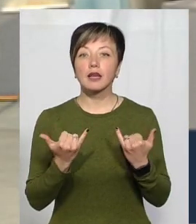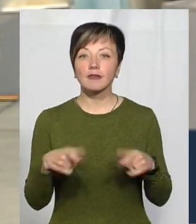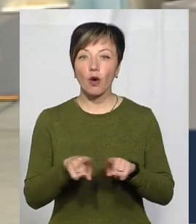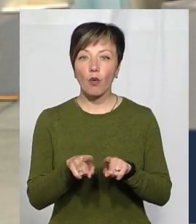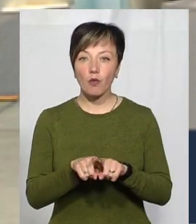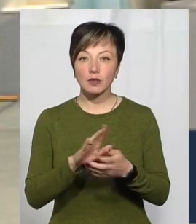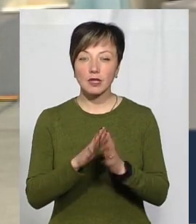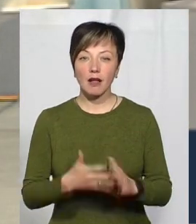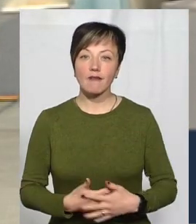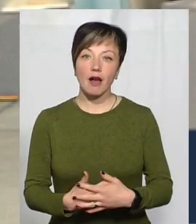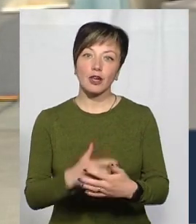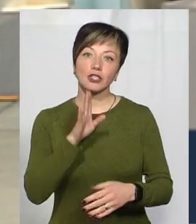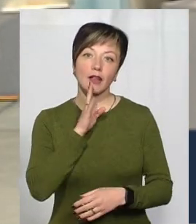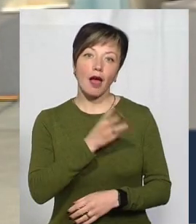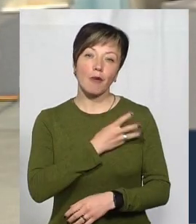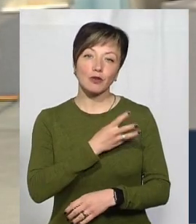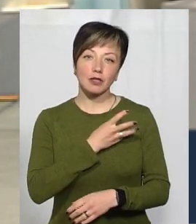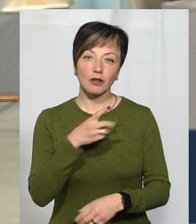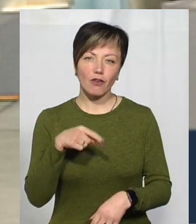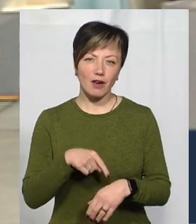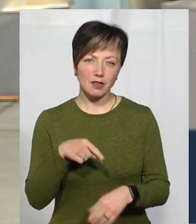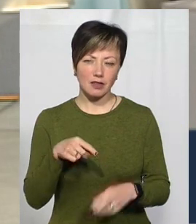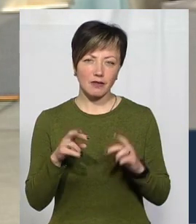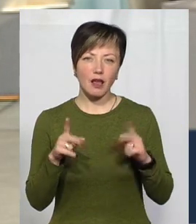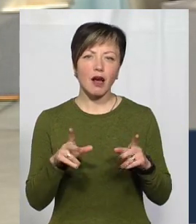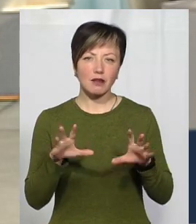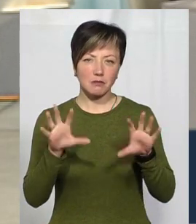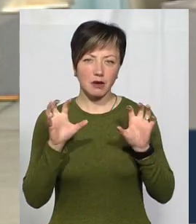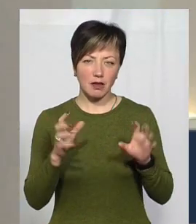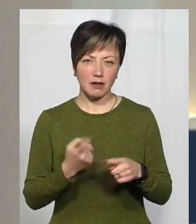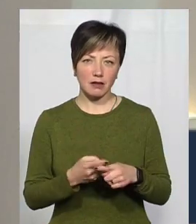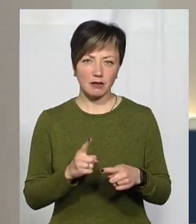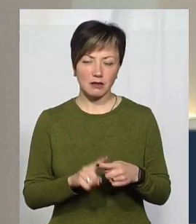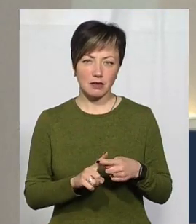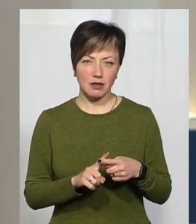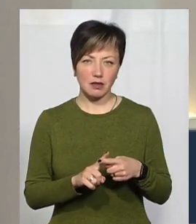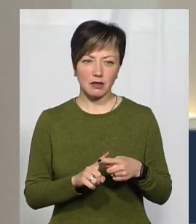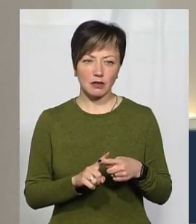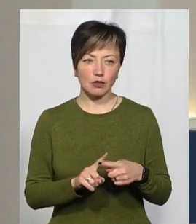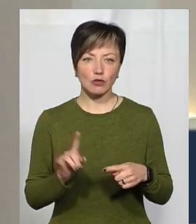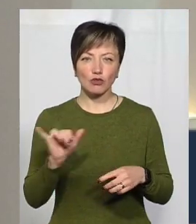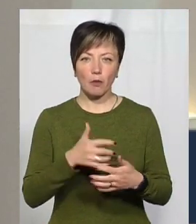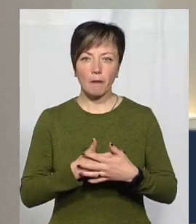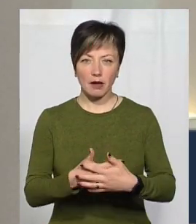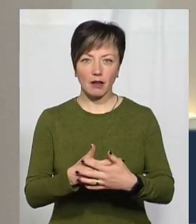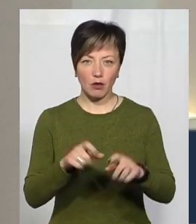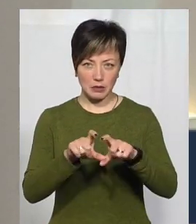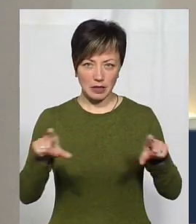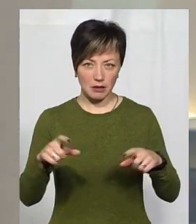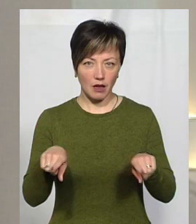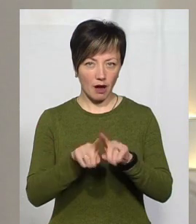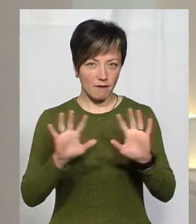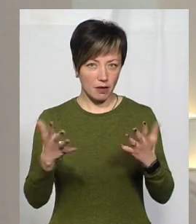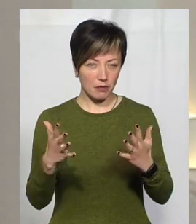жінки дуже емоційно вразливі. Як вони сприйняли те, що у перинатальному центрі такий